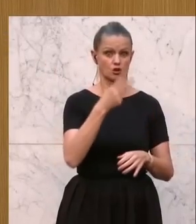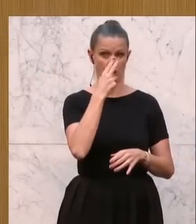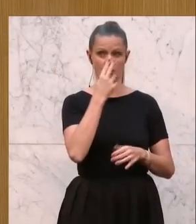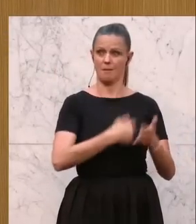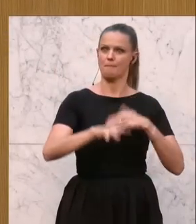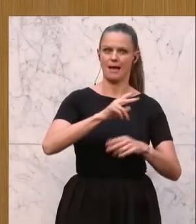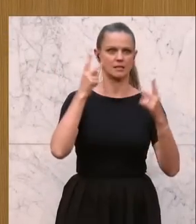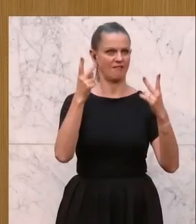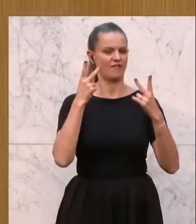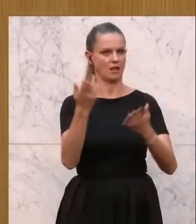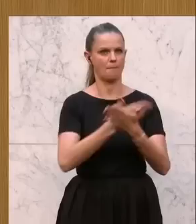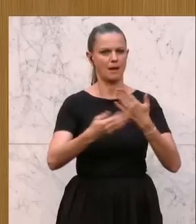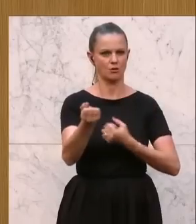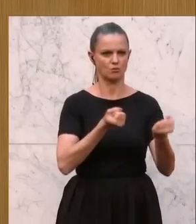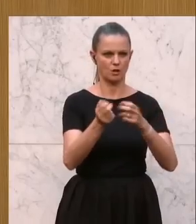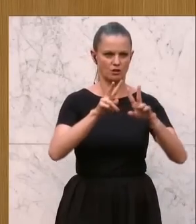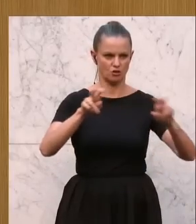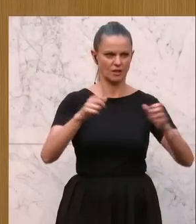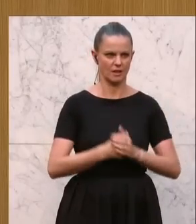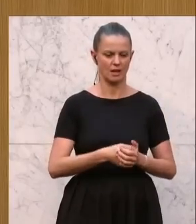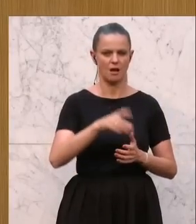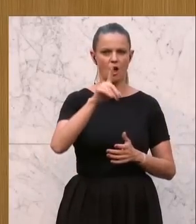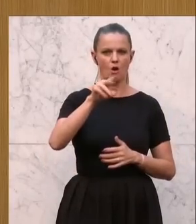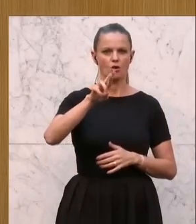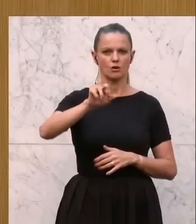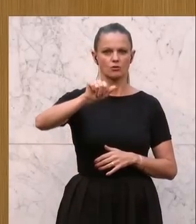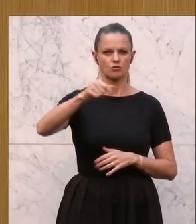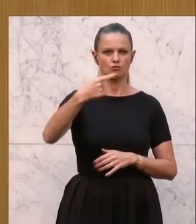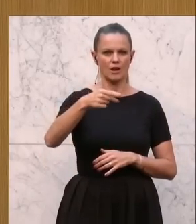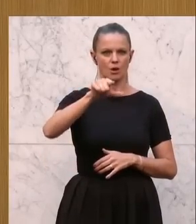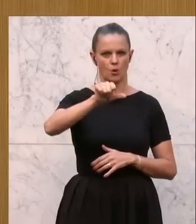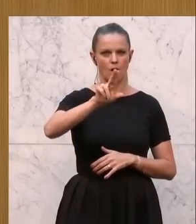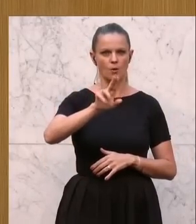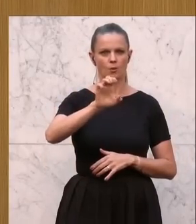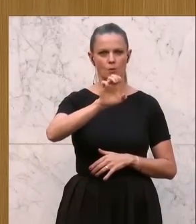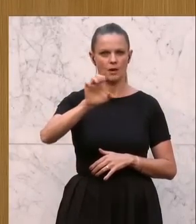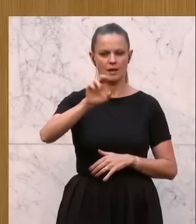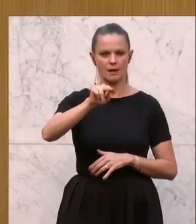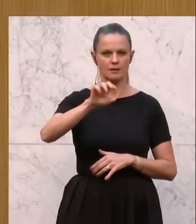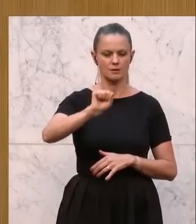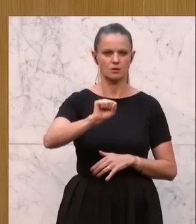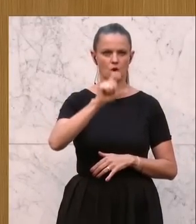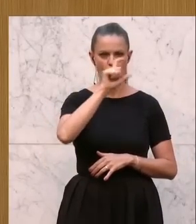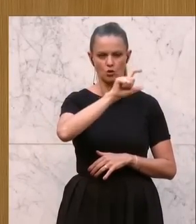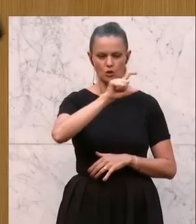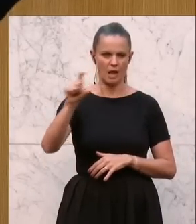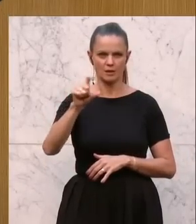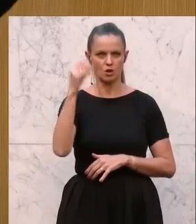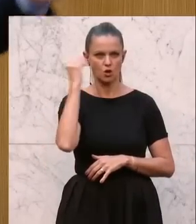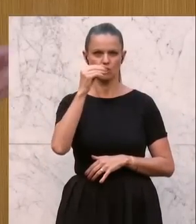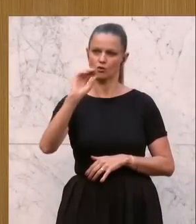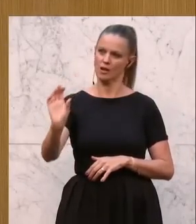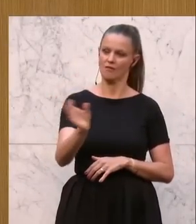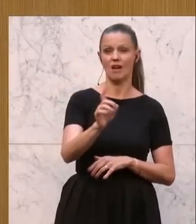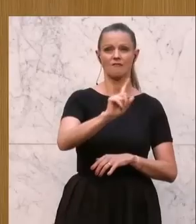bildungspolitische Thema sei, dass man Dreckquiz in unsere Schulen, in unsere Klassen hineinbringt, damit die Kinder wissen, welche